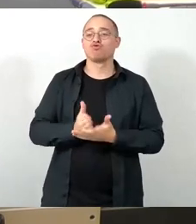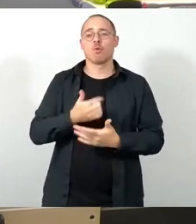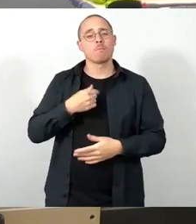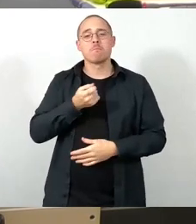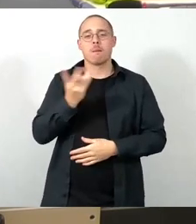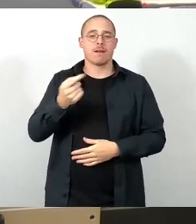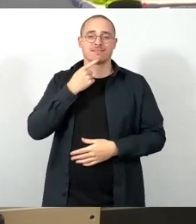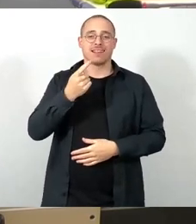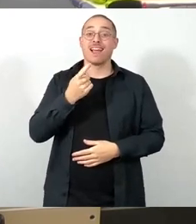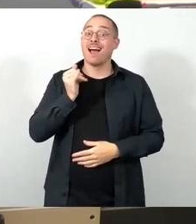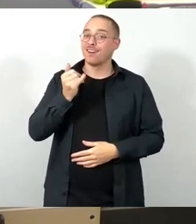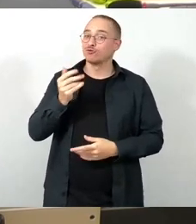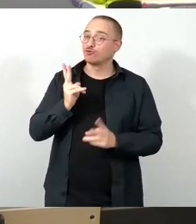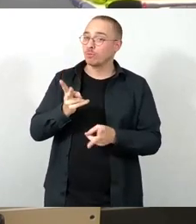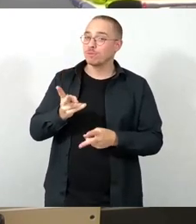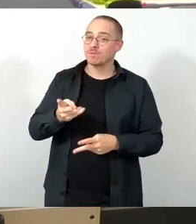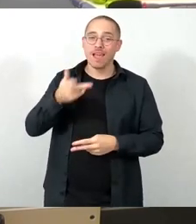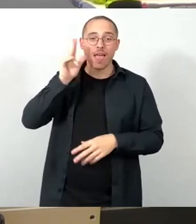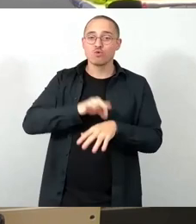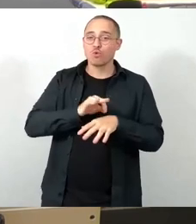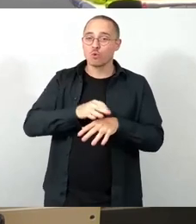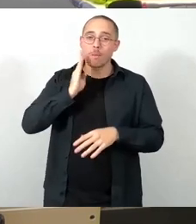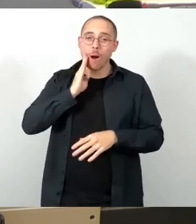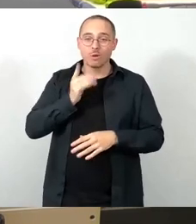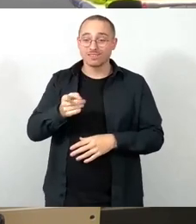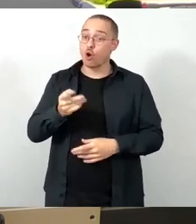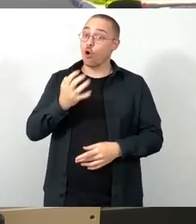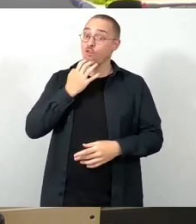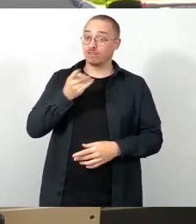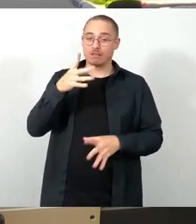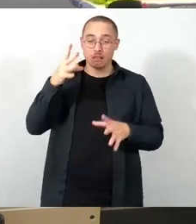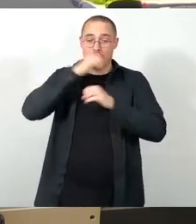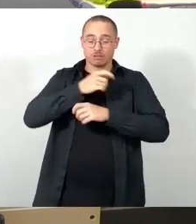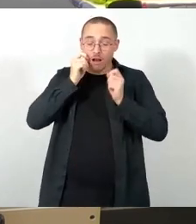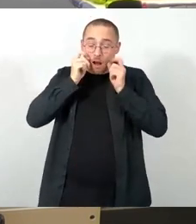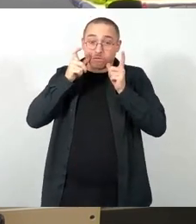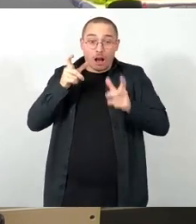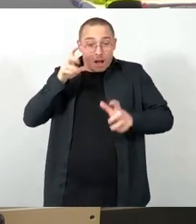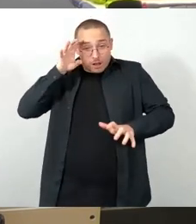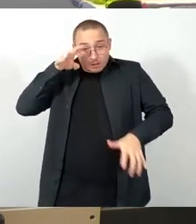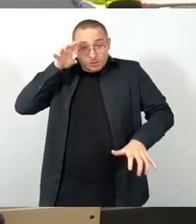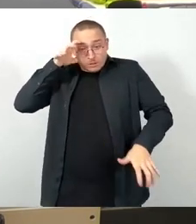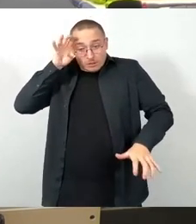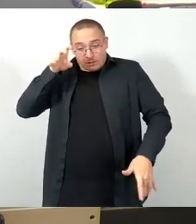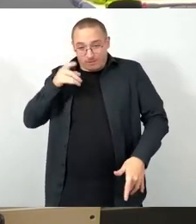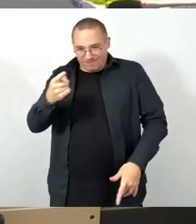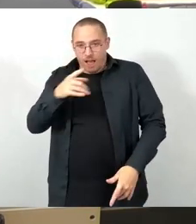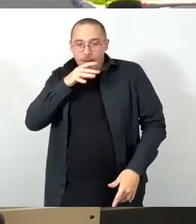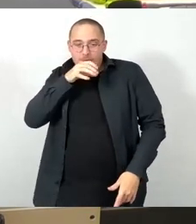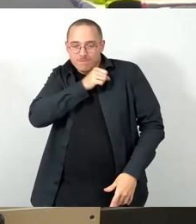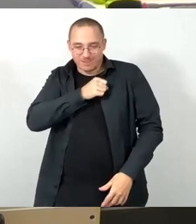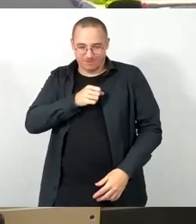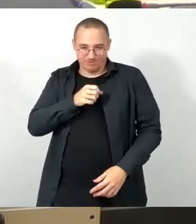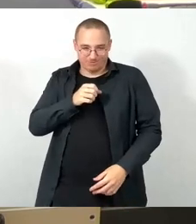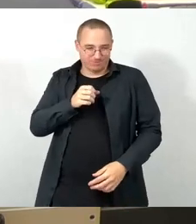dass, wenn Sie nachts schweißgebadet aufwachen, dass Sie dann mir heimlich zustimmen, dass Sie das jetzt hier nicht machen können, ist mir klar.